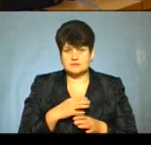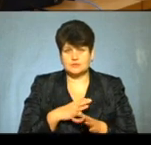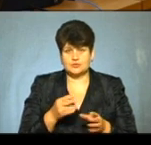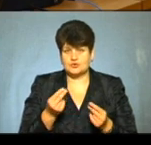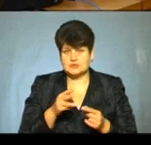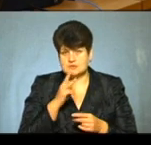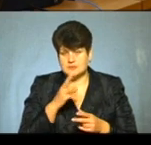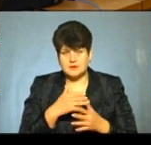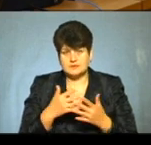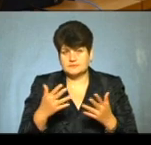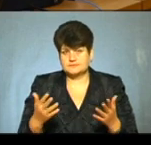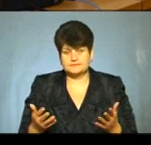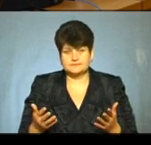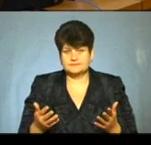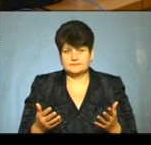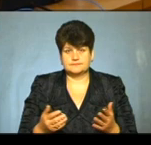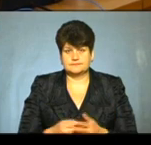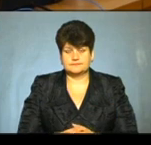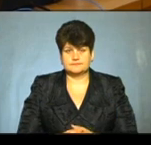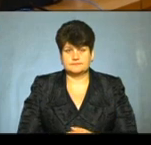плати і плати за неравну сію. Вкращуємо.